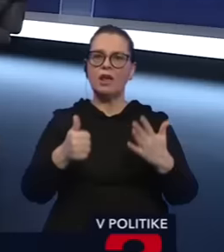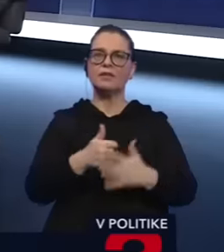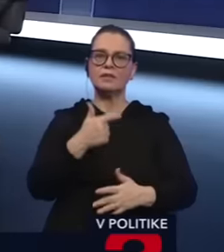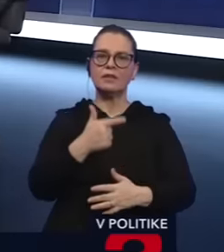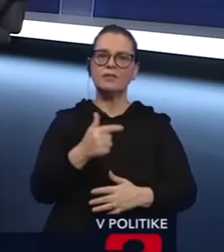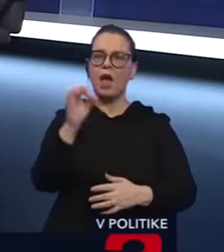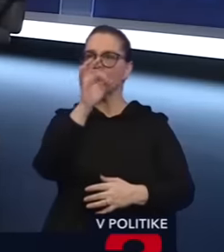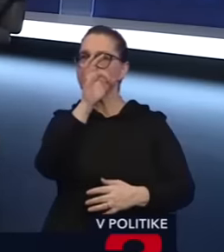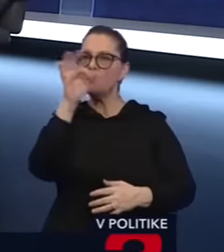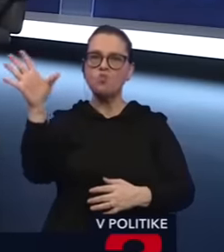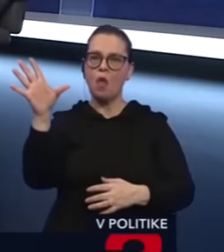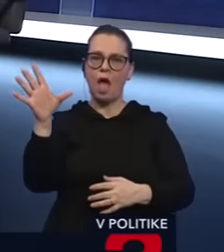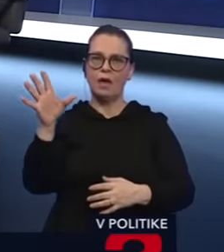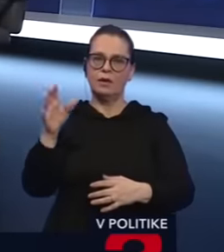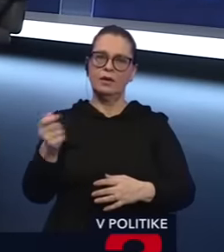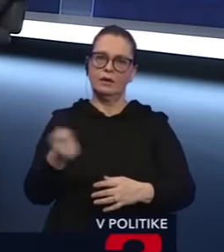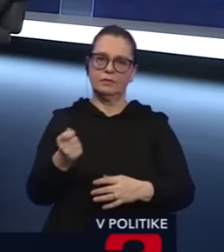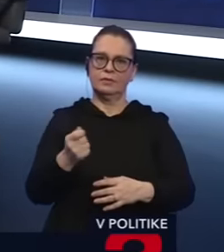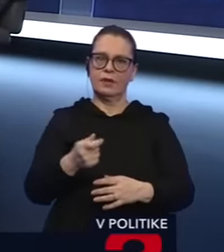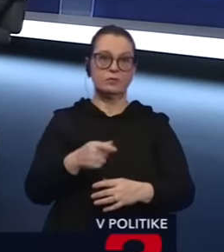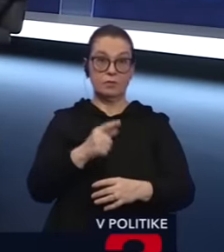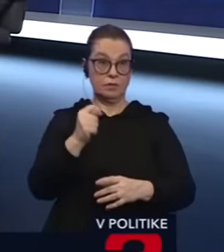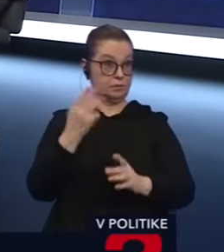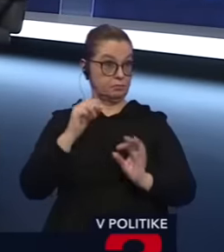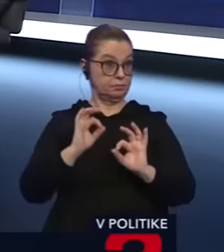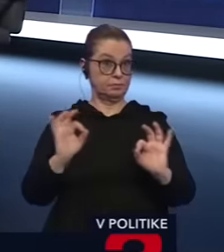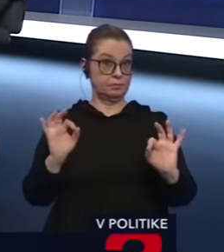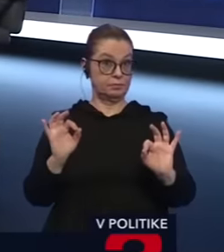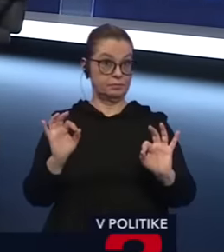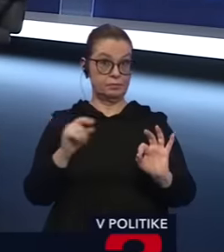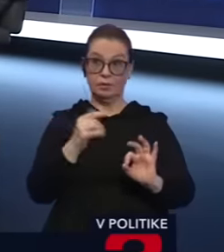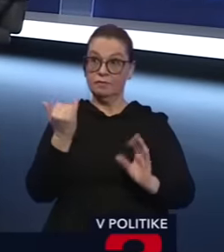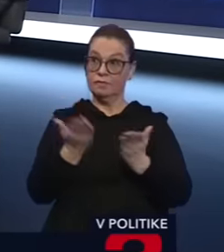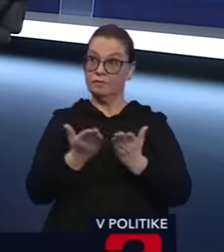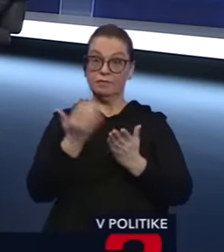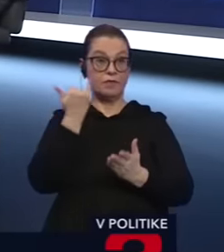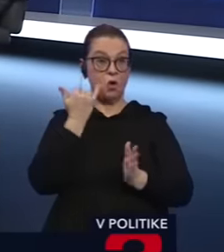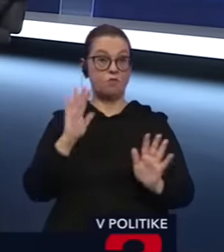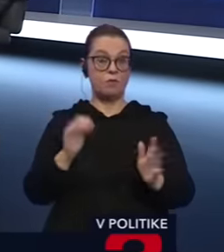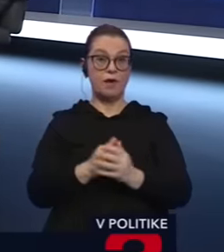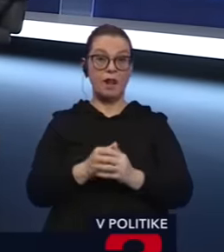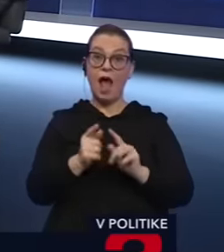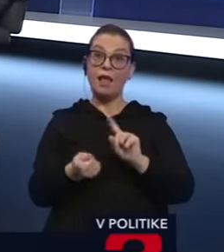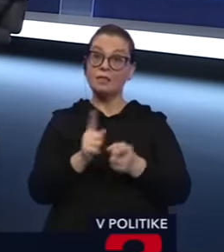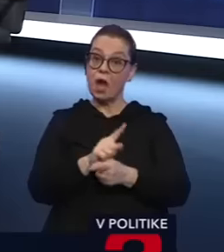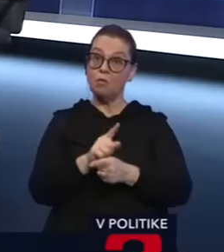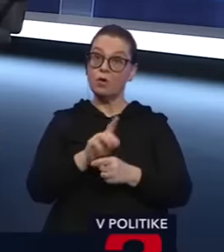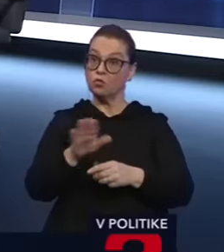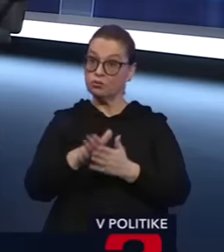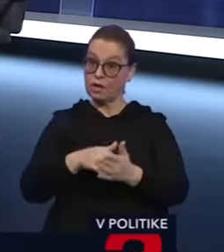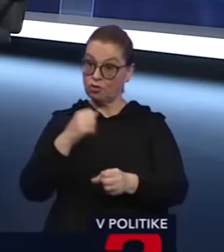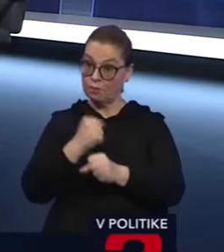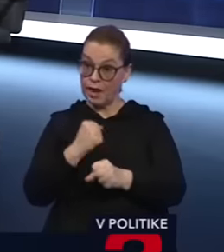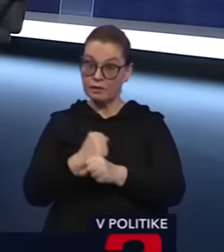obrovských kauz zametal pod koberec. Vtedy to Ficovi bolo v poriadku, vtedy im to vyhovalo. Lenže, keď začal úrad špeciálnej prokuratúry konať,